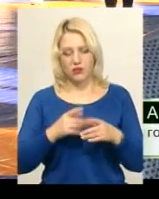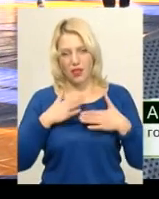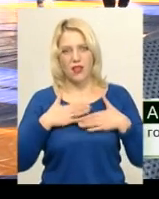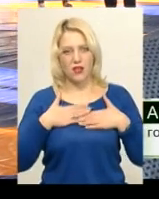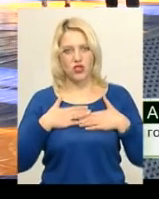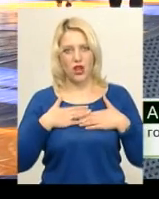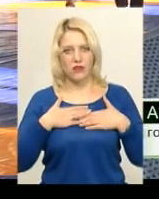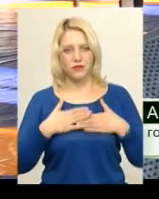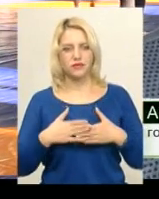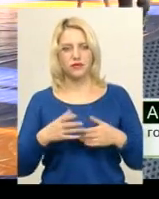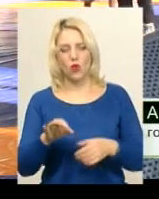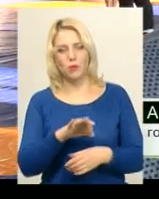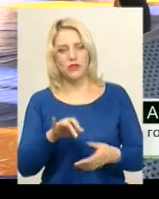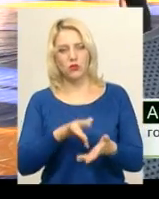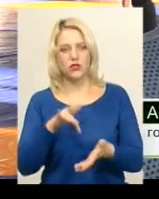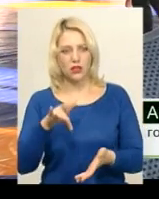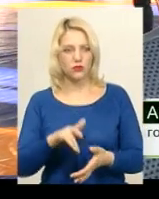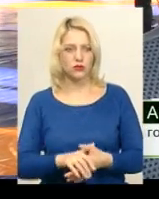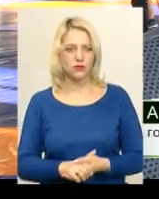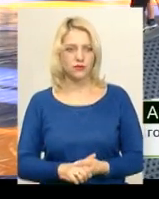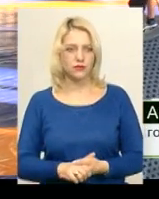нашого обласного центру.